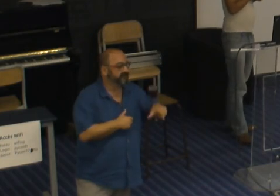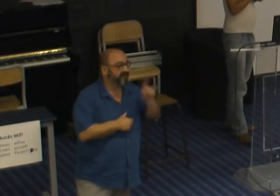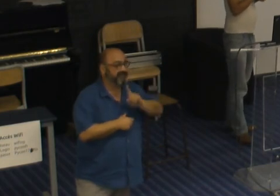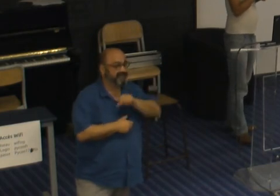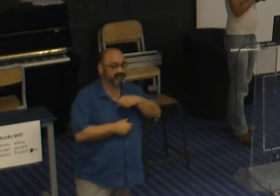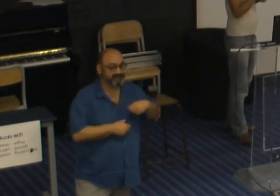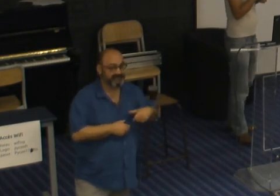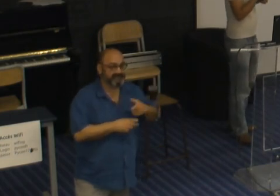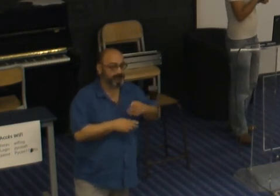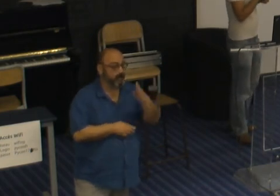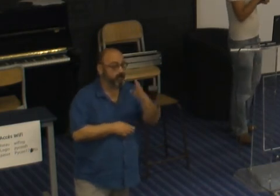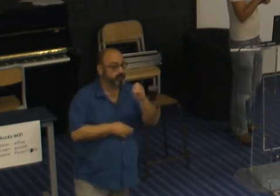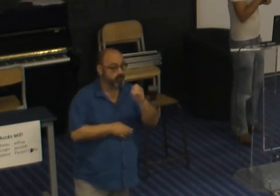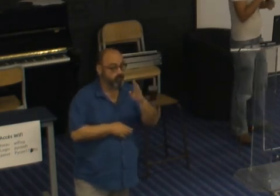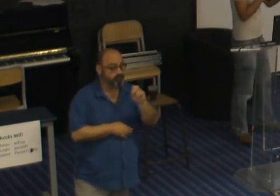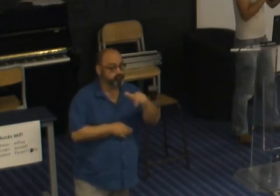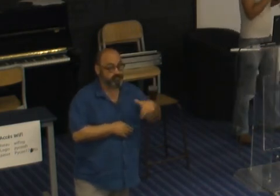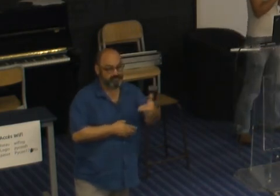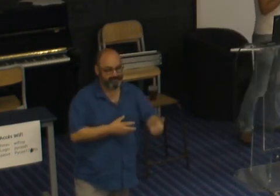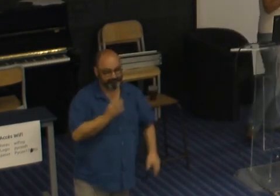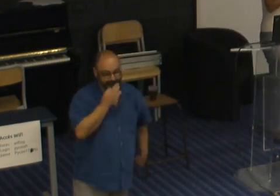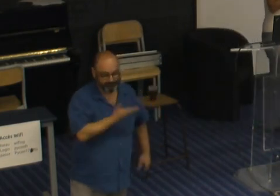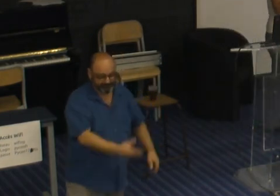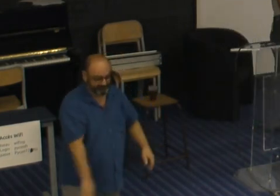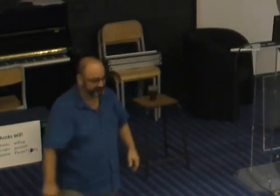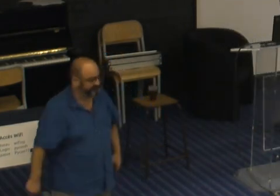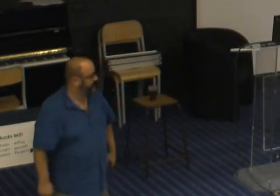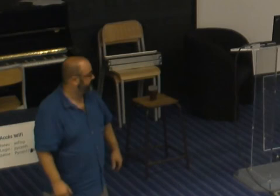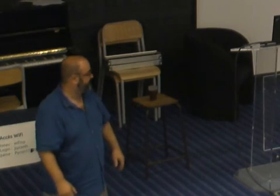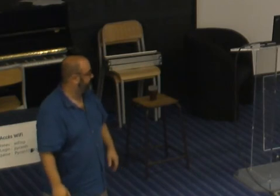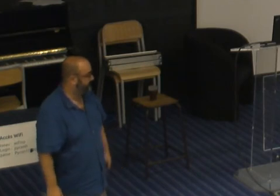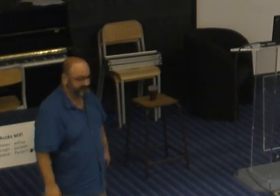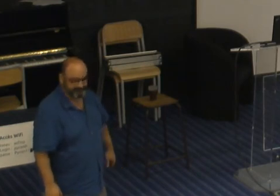chinoise c'est Boboun c'est très drôle et je voulais voilà ça m'a fait beaucoup oui